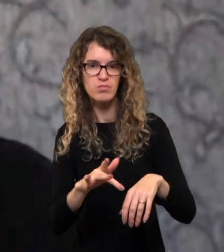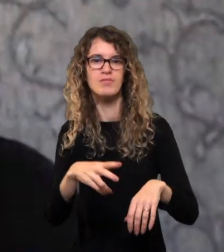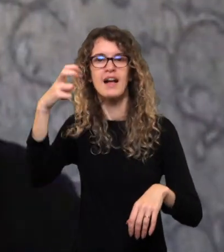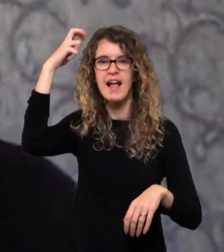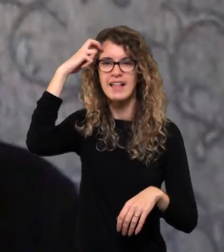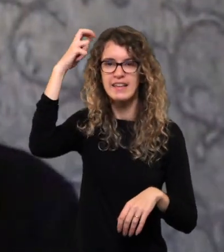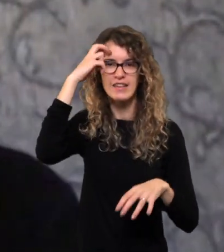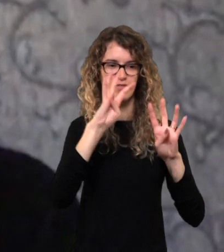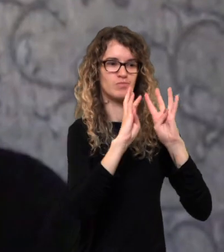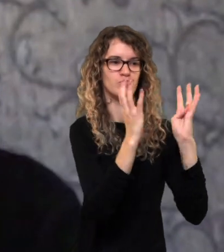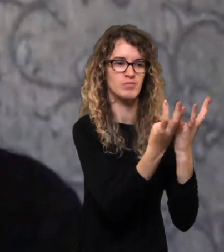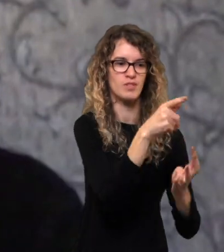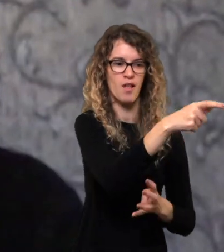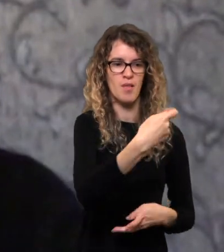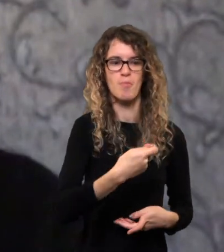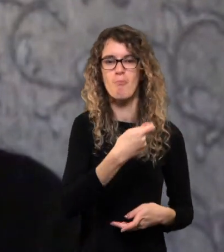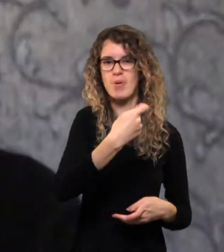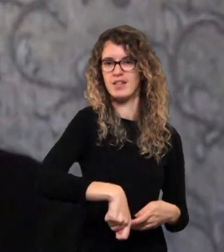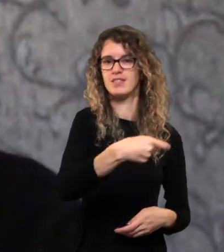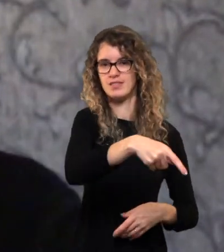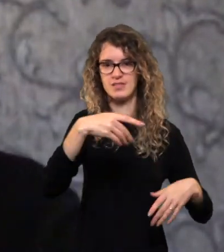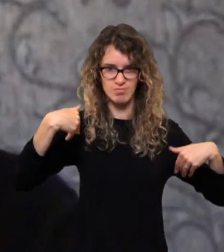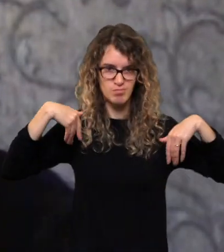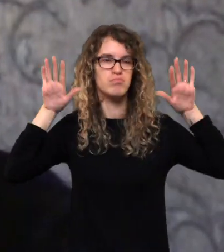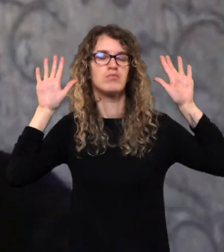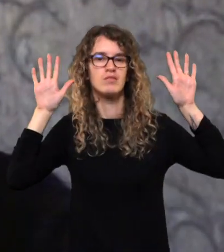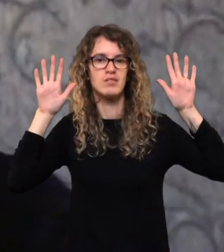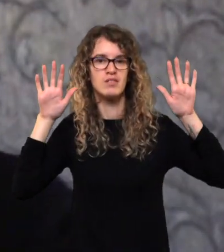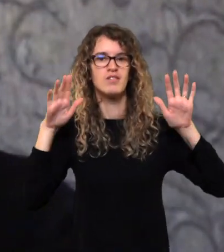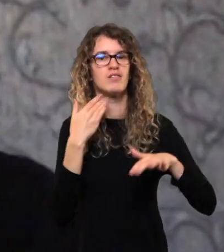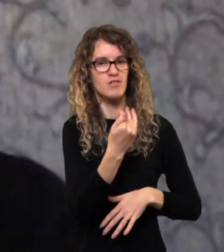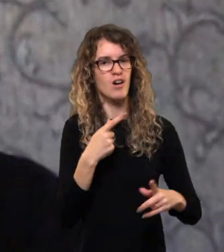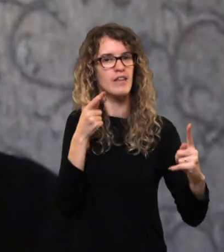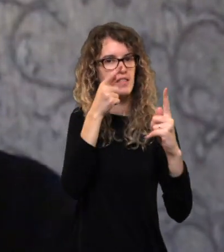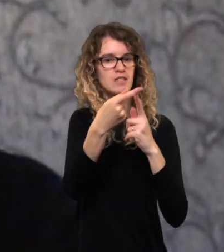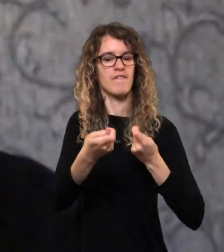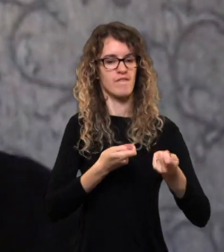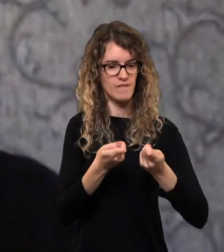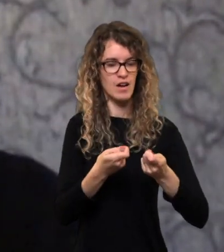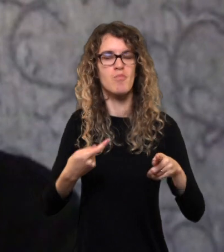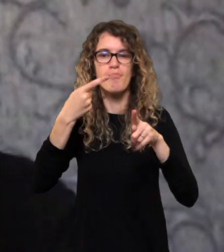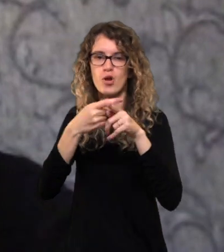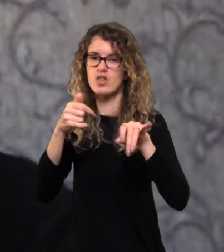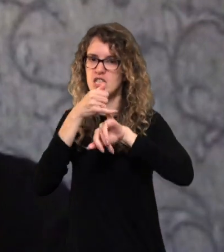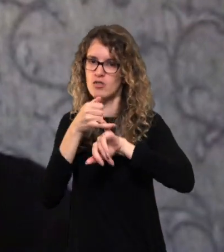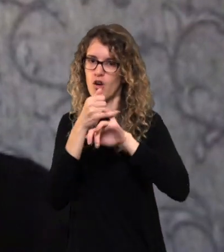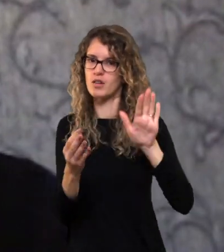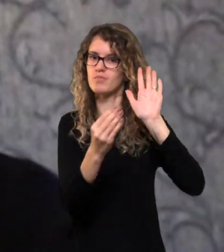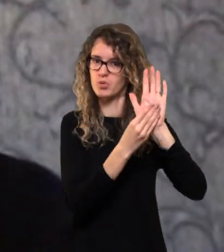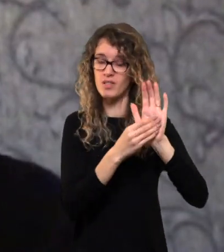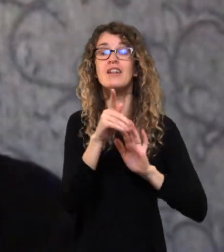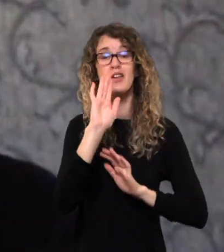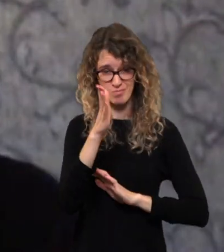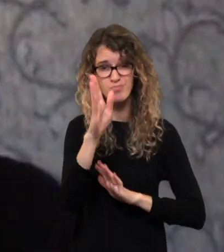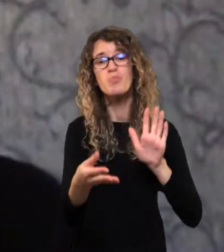sunaikinti Ukrainos ginkluotasios paėgas, apsuoptikėjo, kad prezidentas Zelenskis pasiduos, jo tikslas buvo valdžia. Valdžia